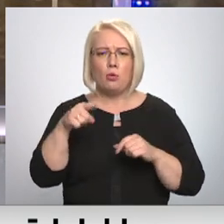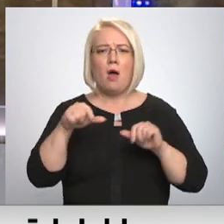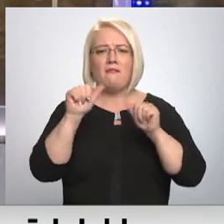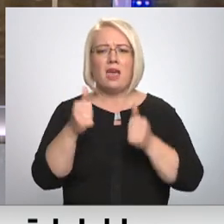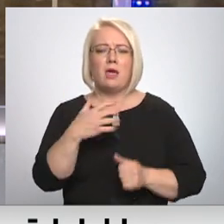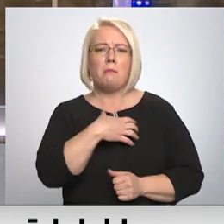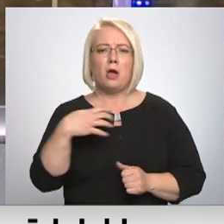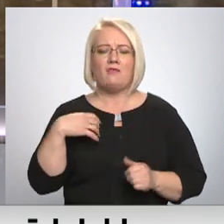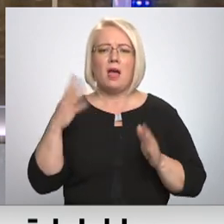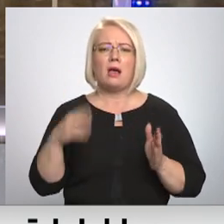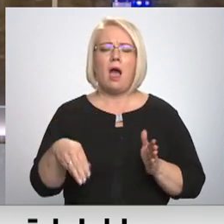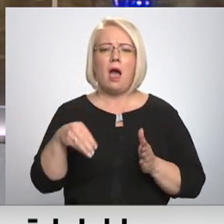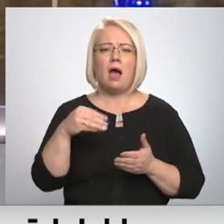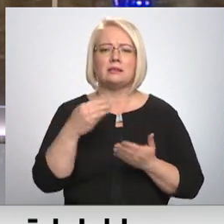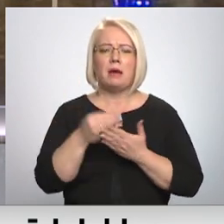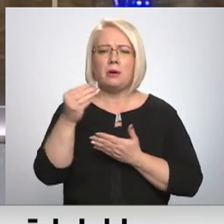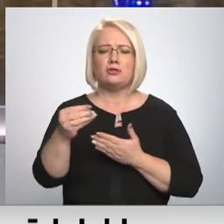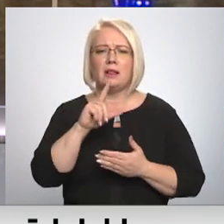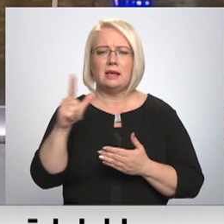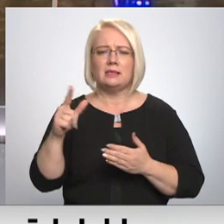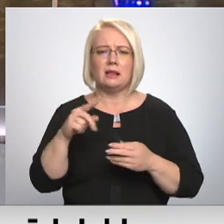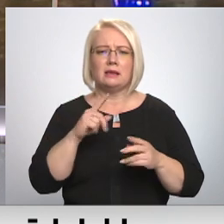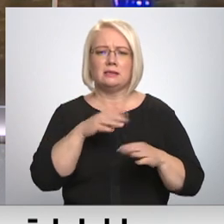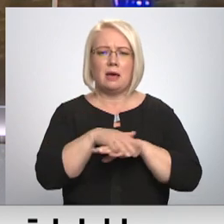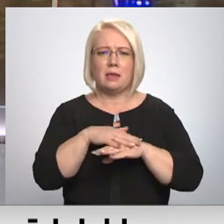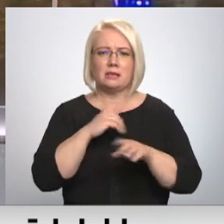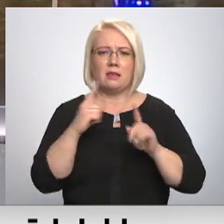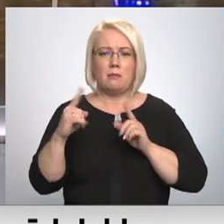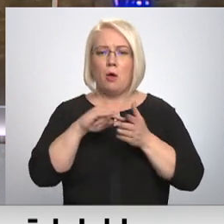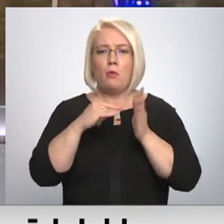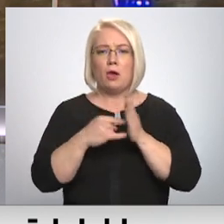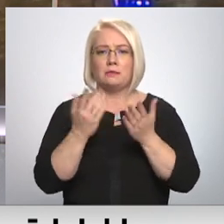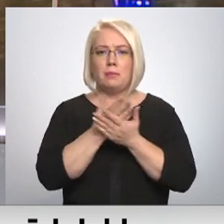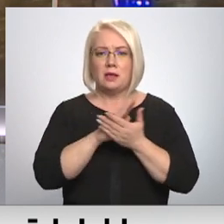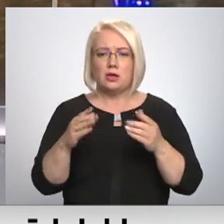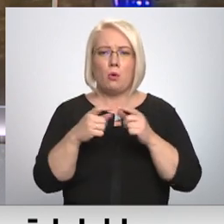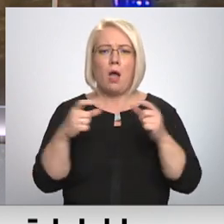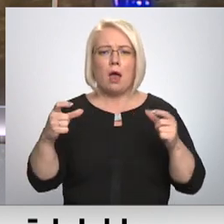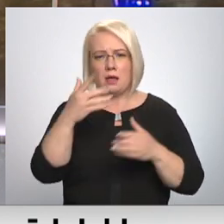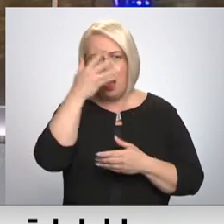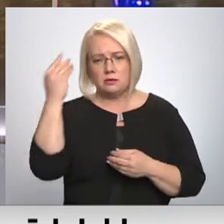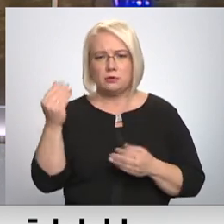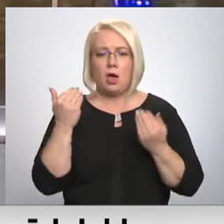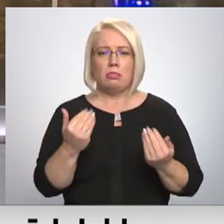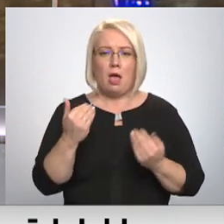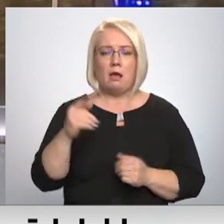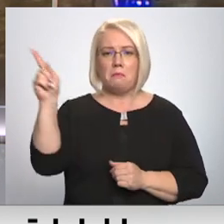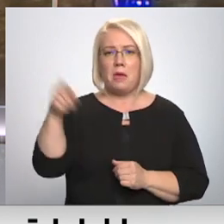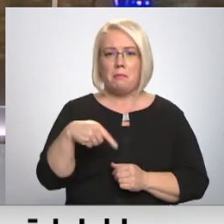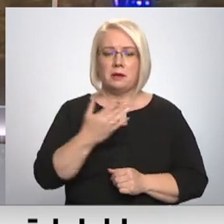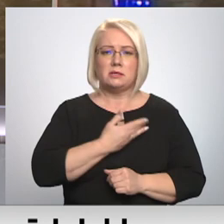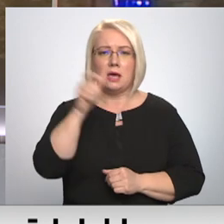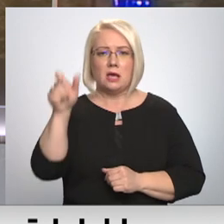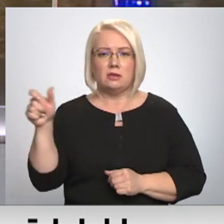kā norēķināšanās līdzekli pilsētas sabiedriskajā transportā. Projekts ir beidzies un kārtas jau aizmirstas, bet tagad parādu piedzinēju iedzīvotājiem